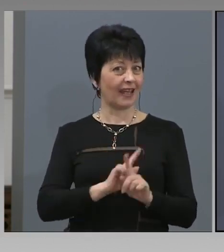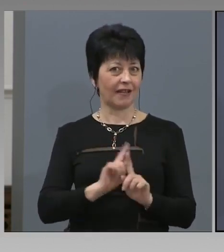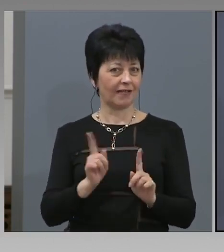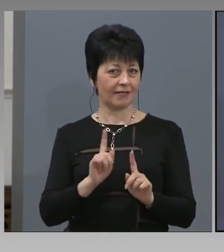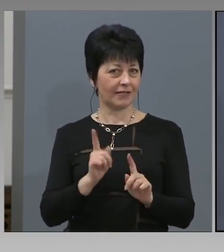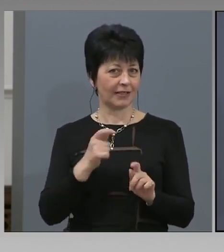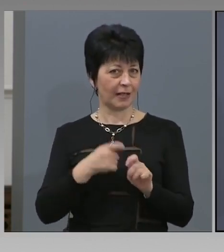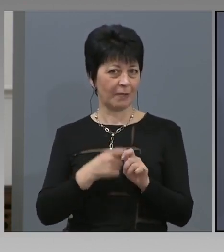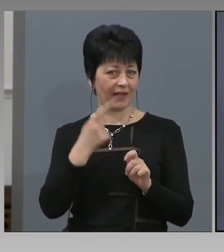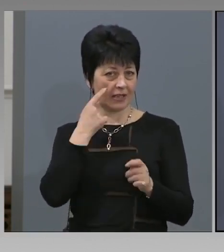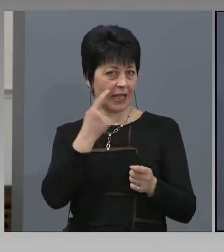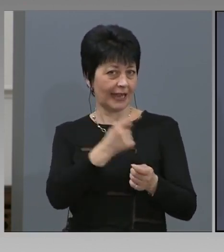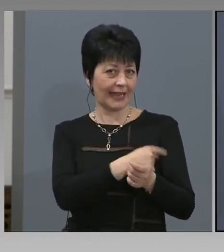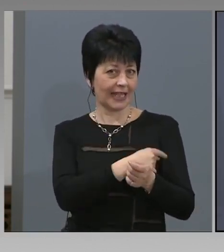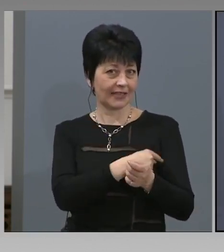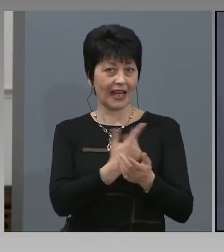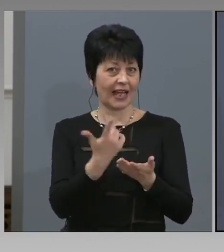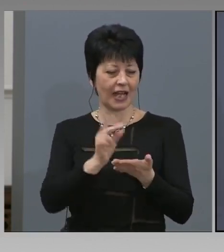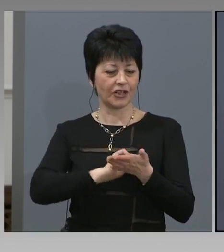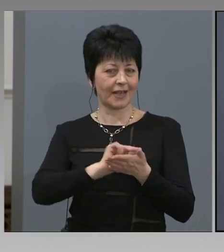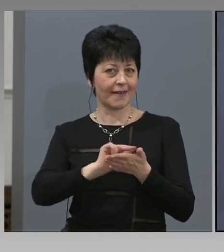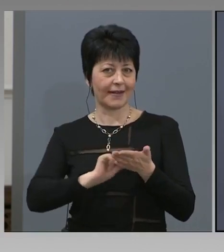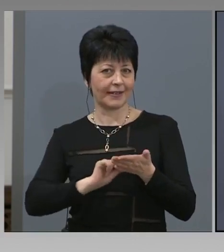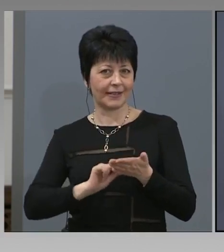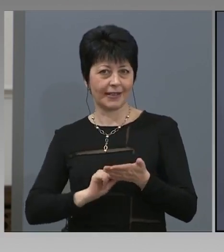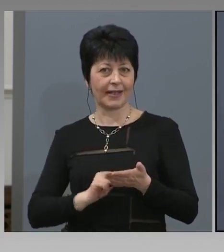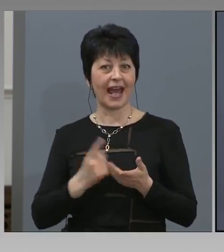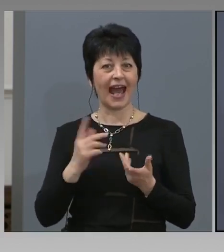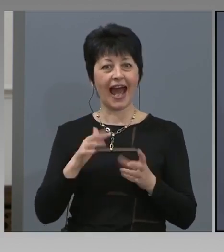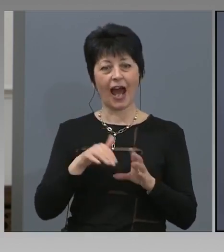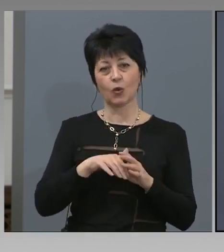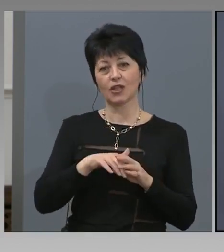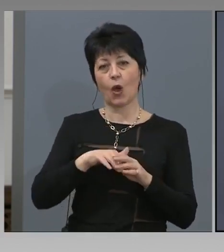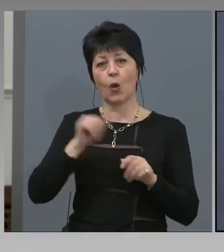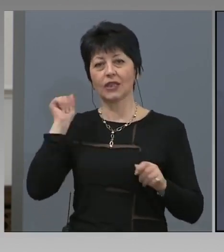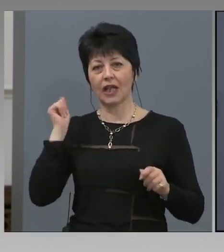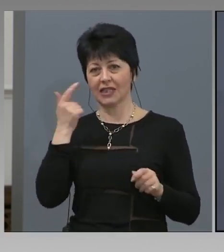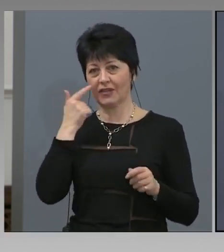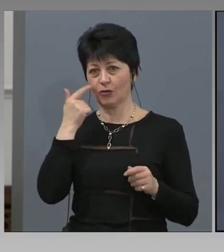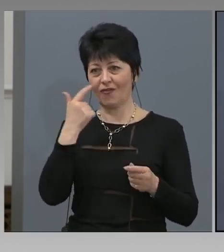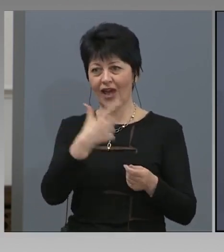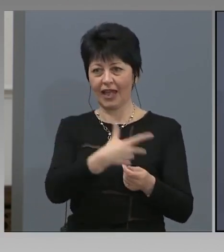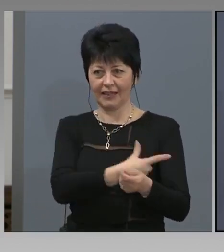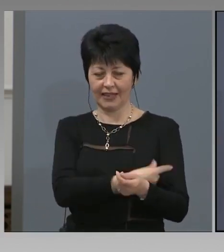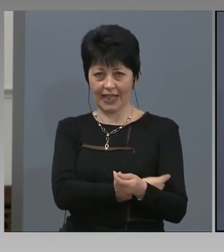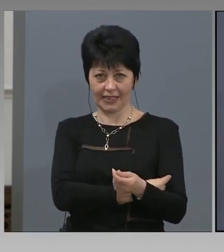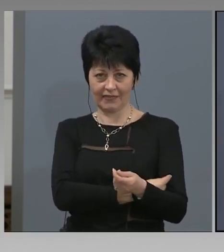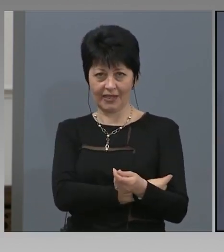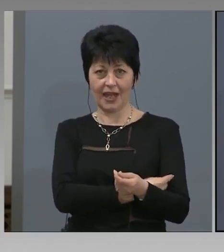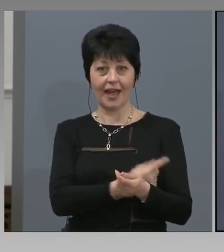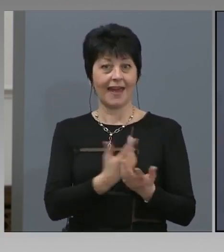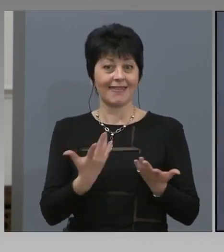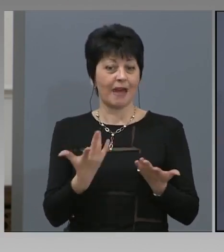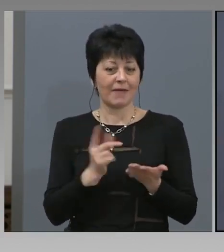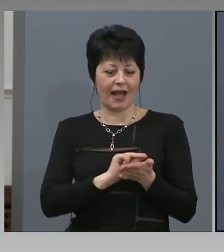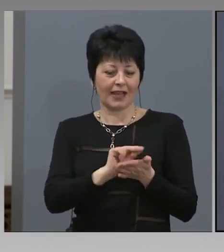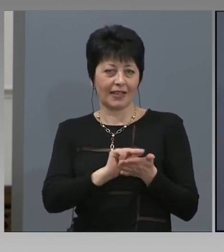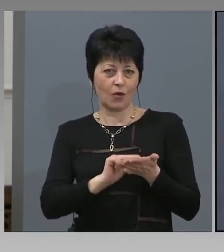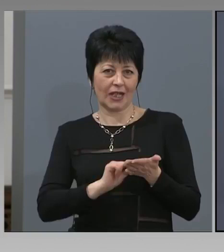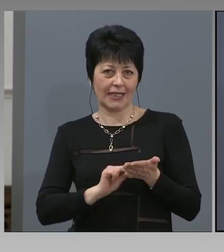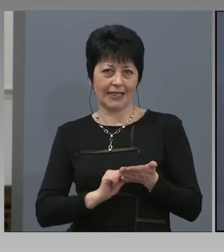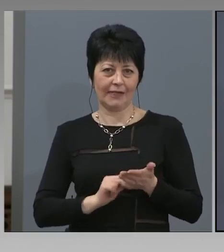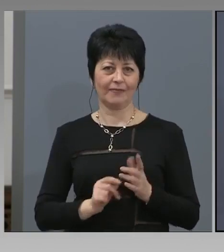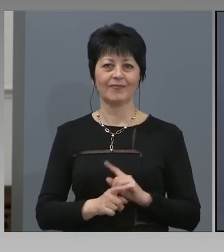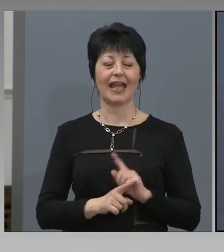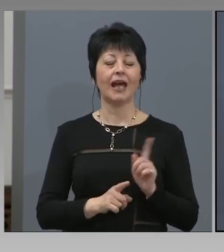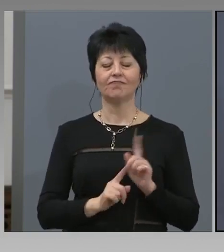регистрирате като болни от коронавирус. Нали така? Ако се отказва тестване, няма как да регистрирате някой като болен. Не, не